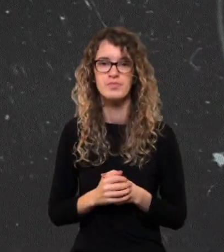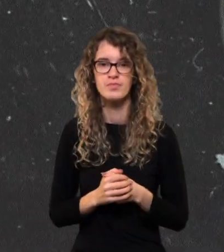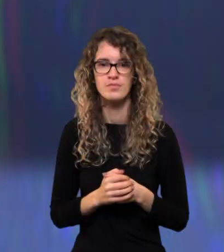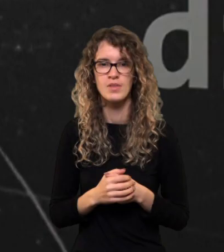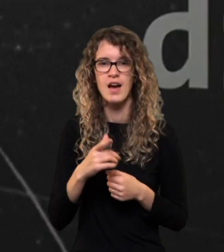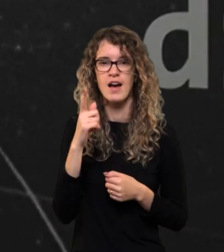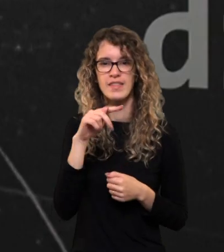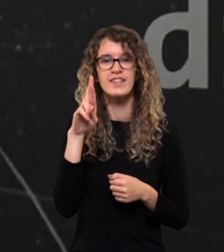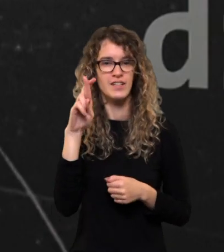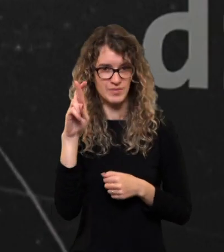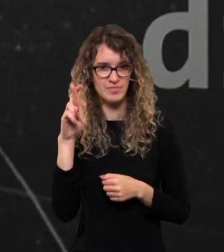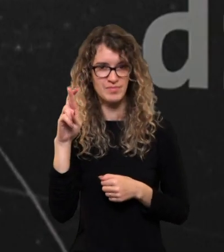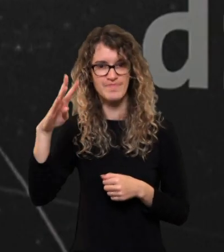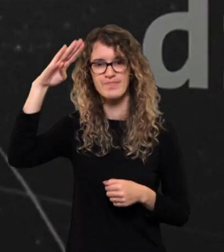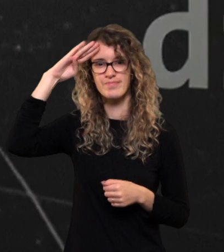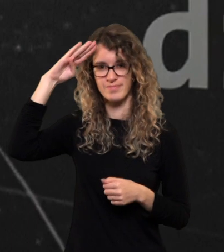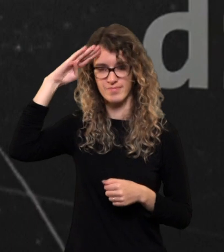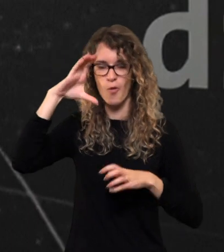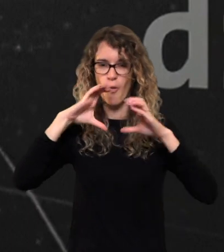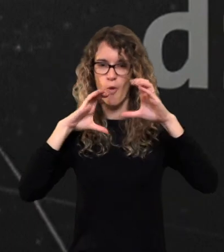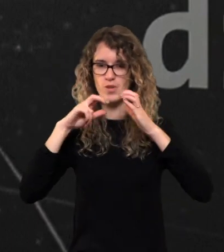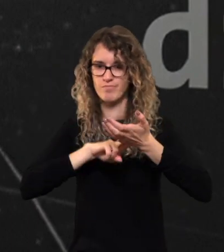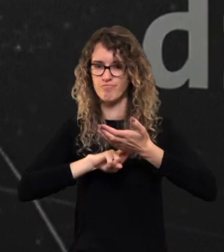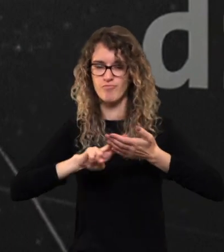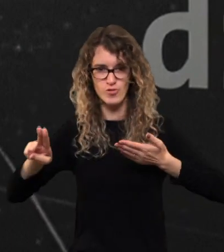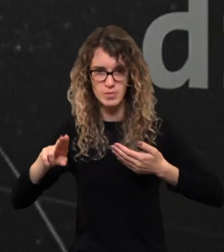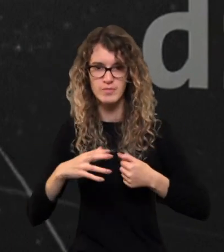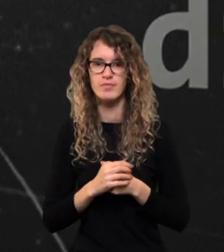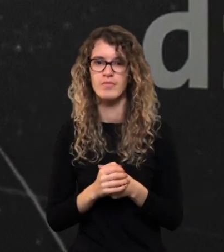Šiandien svečiuose mes turime daktarą,